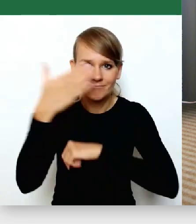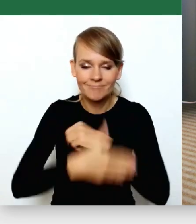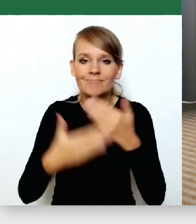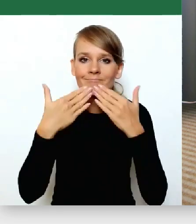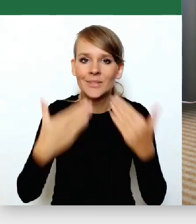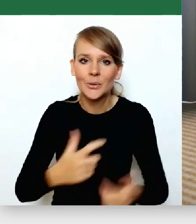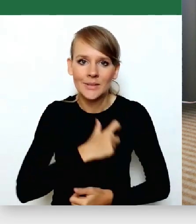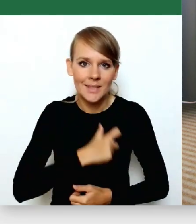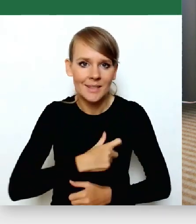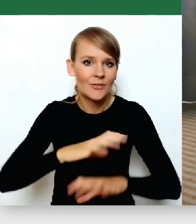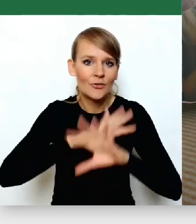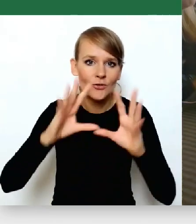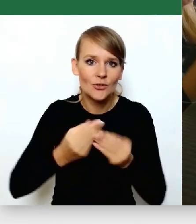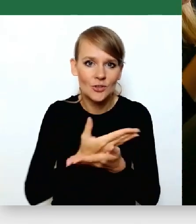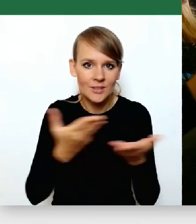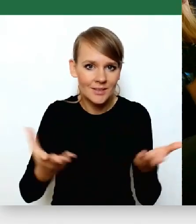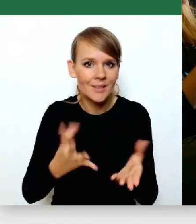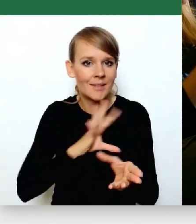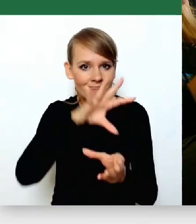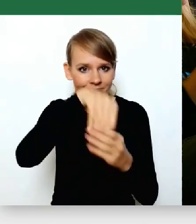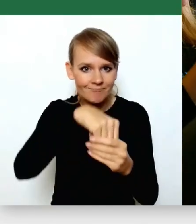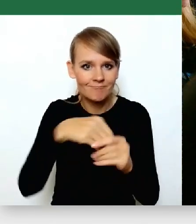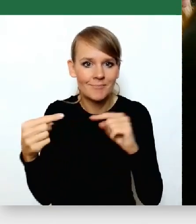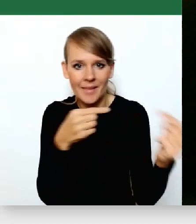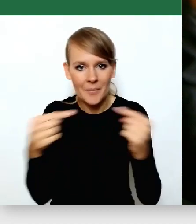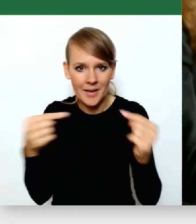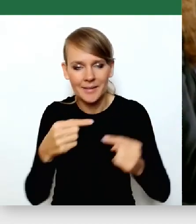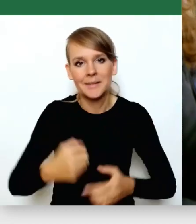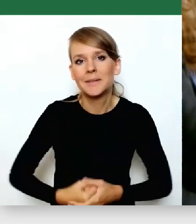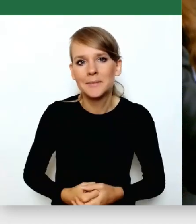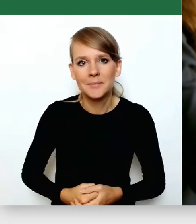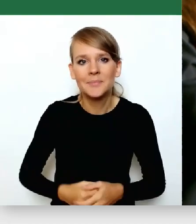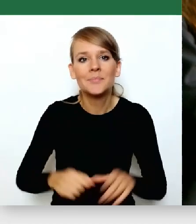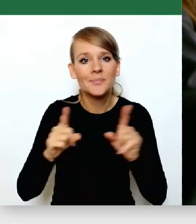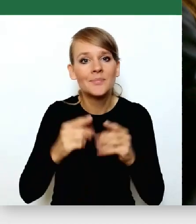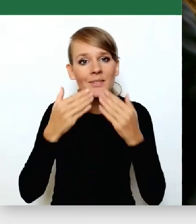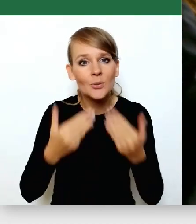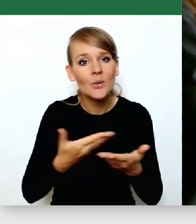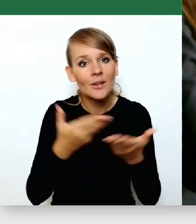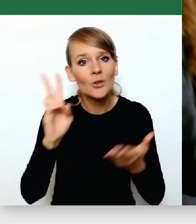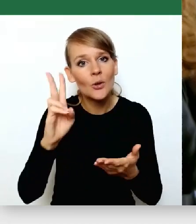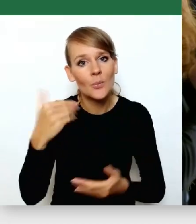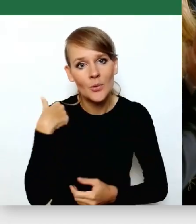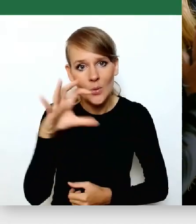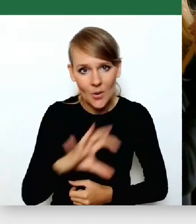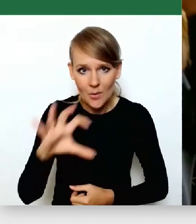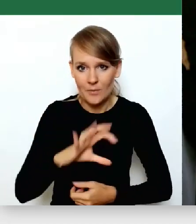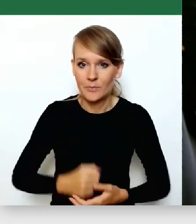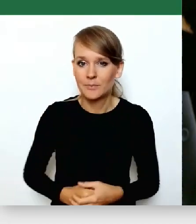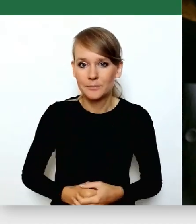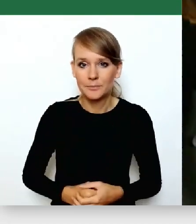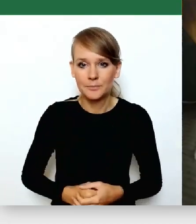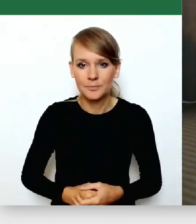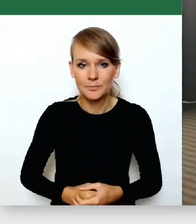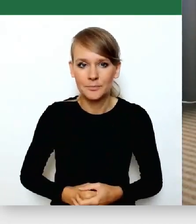wszystkim uczestniczącym, państwu i tym, którzy nas oglądali. I bierzemy